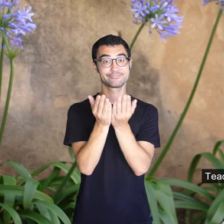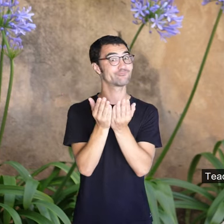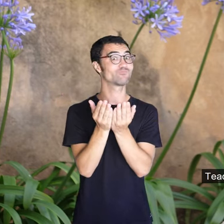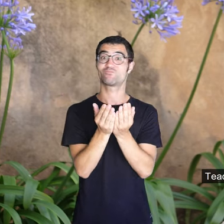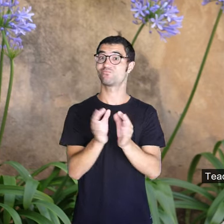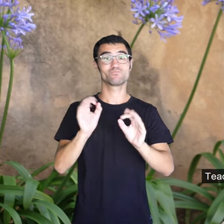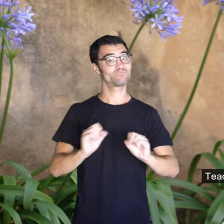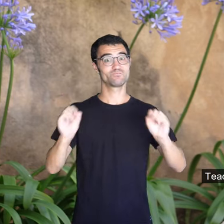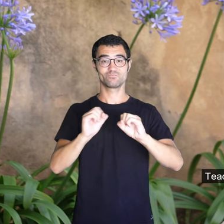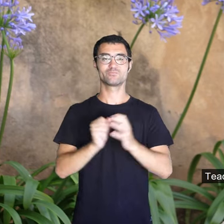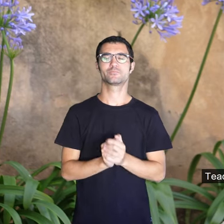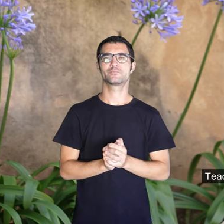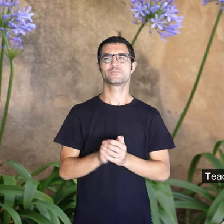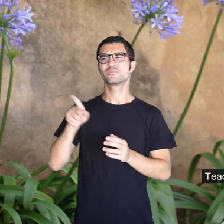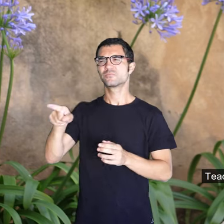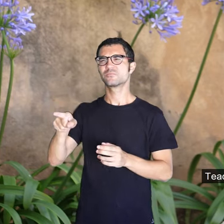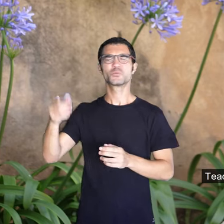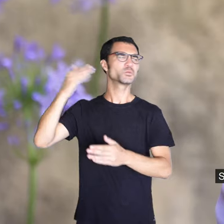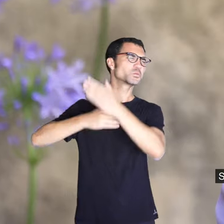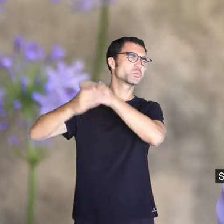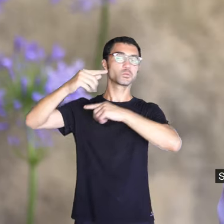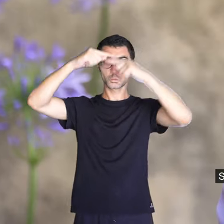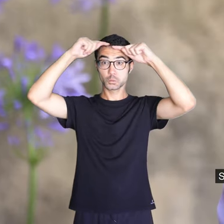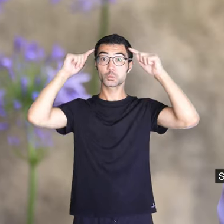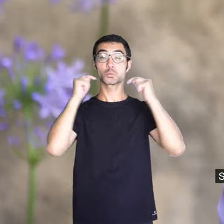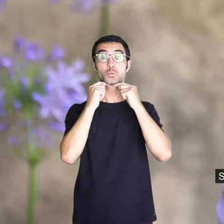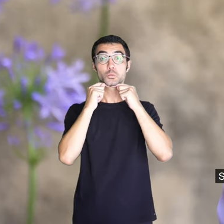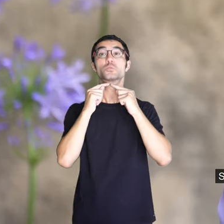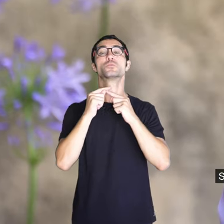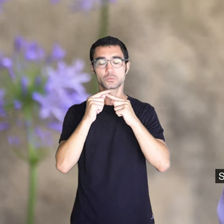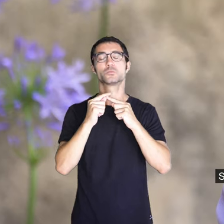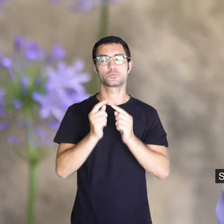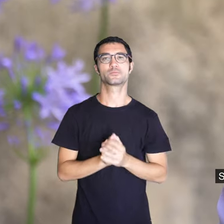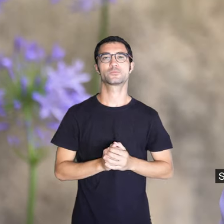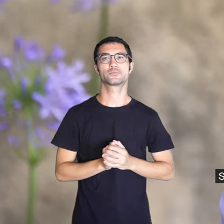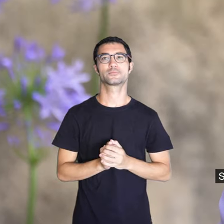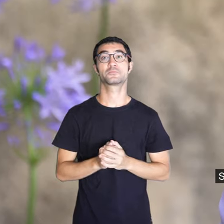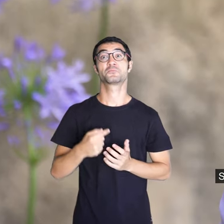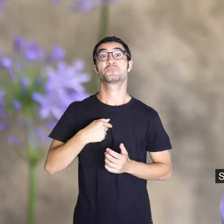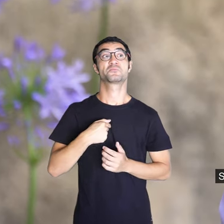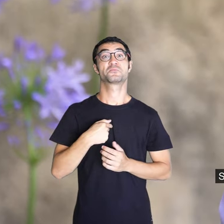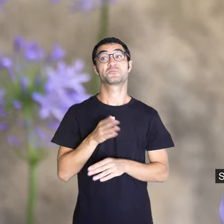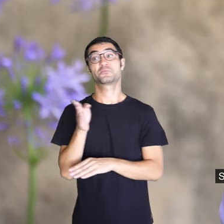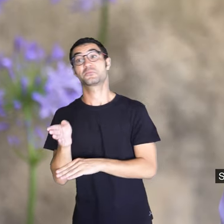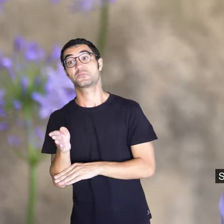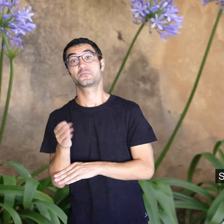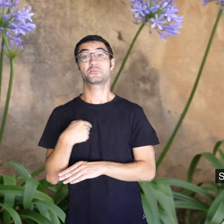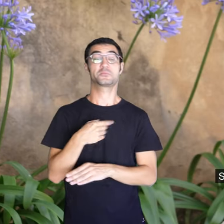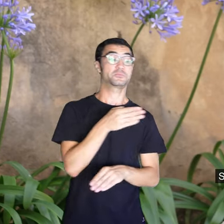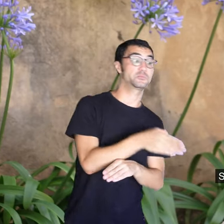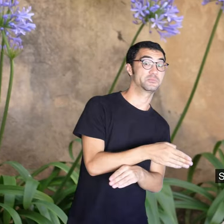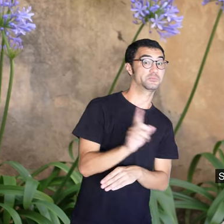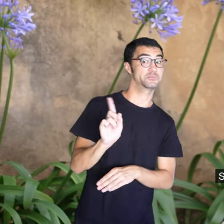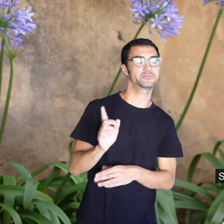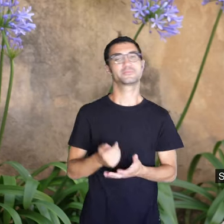hi havia una monja, hi havia monja. Sí, aventura sí, i cal que dia no, i cal que dia sí. El